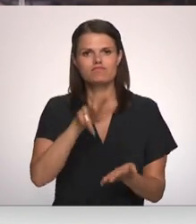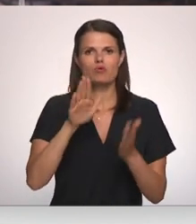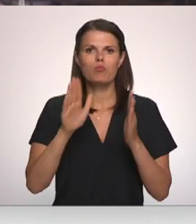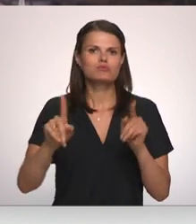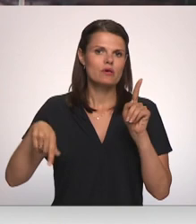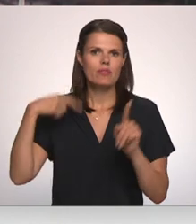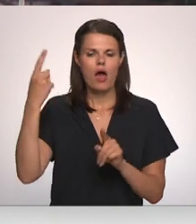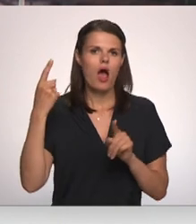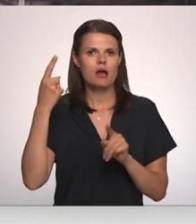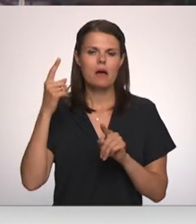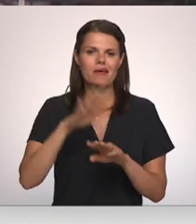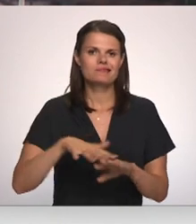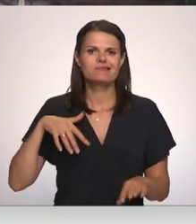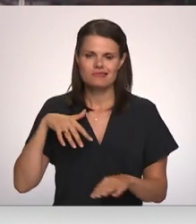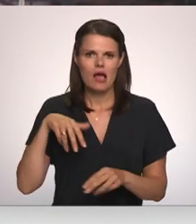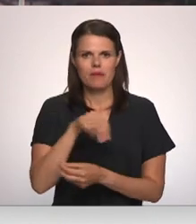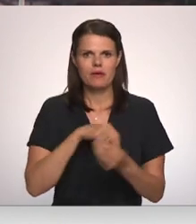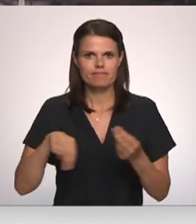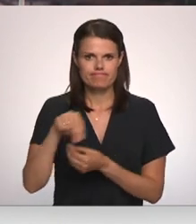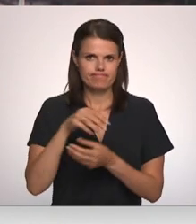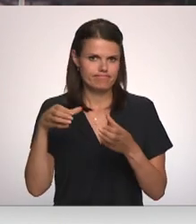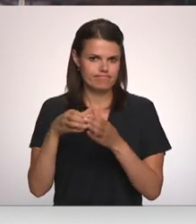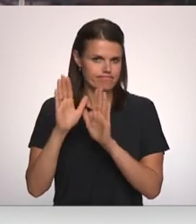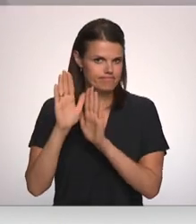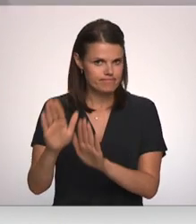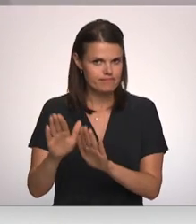sasaukuma rokās. Par to plašāk Zando Zola Balode.